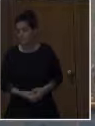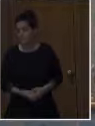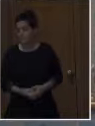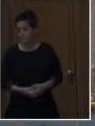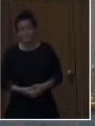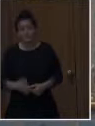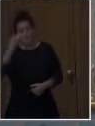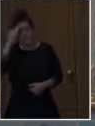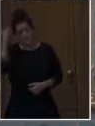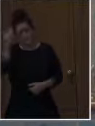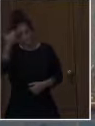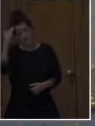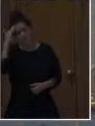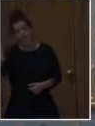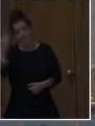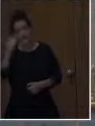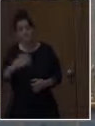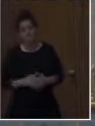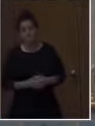Καλημέρα και από μένα. Καλησπέρα πλέον.